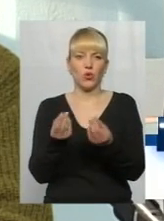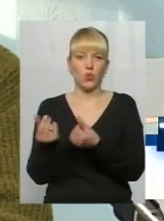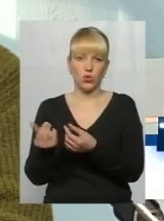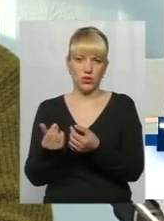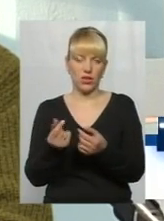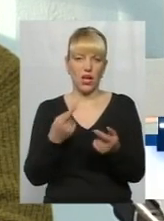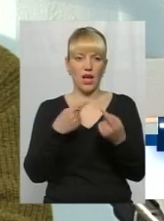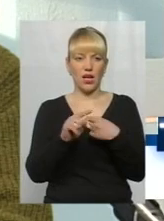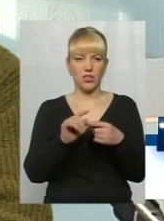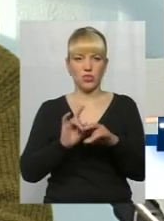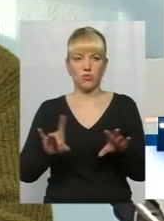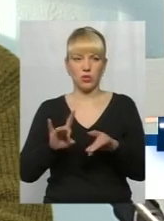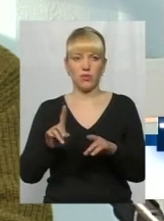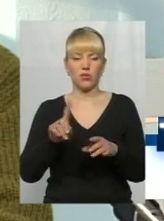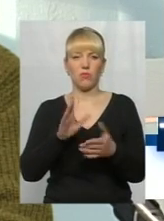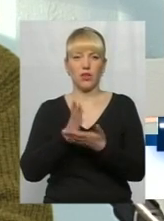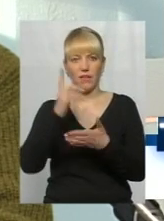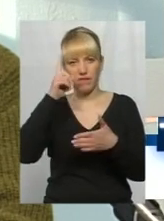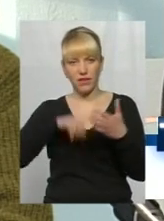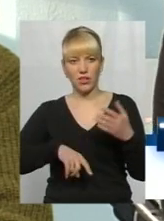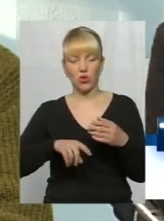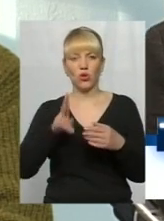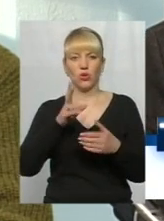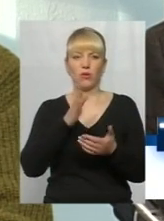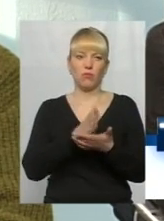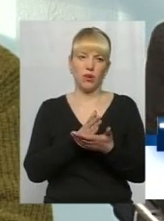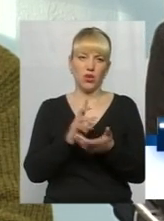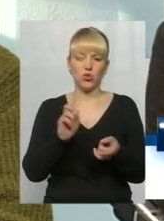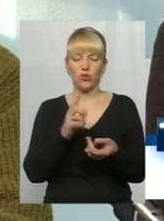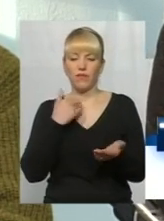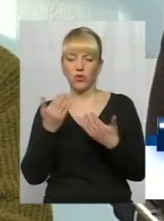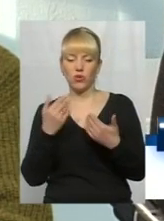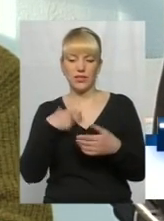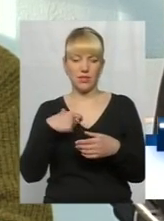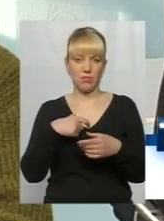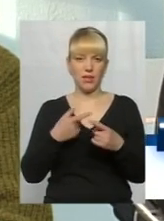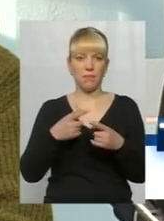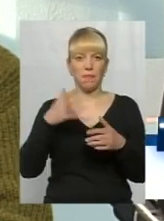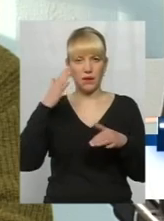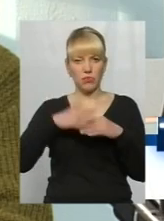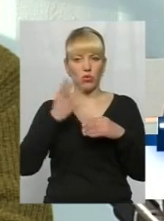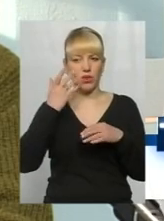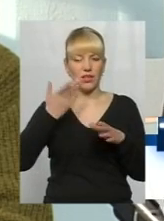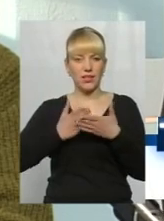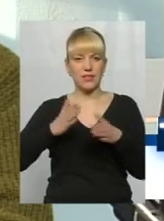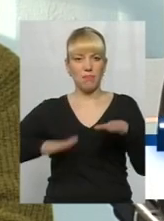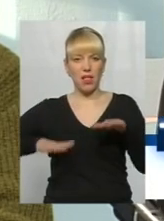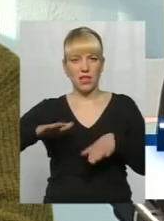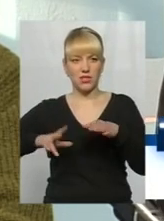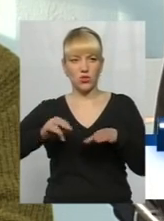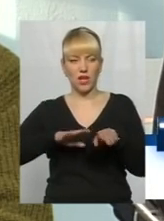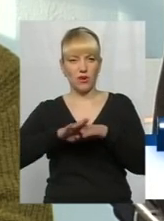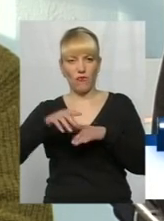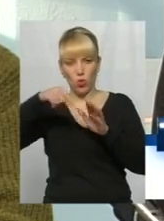розповідали – мати віру. Хто себе як до чого відносить, знаєте, коли воно збалансовано на рівні твому